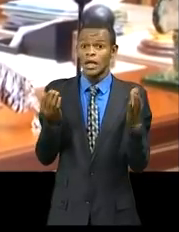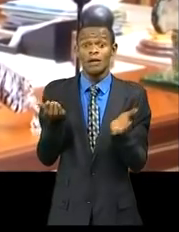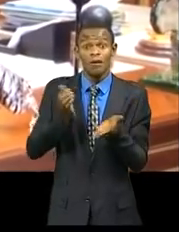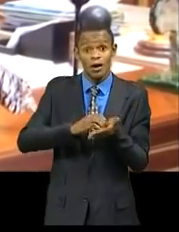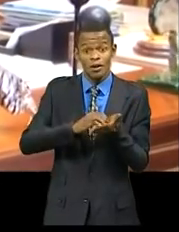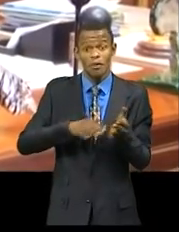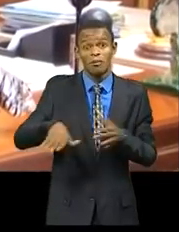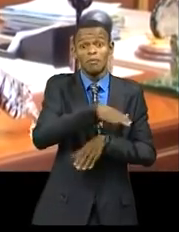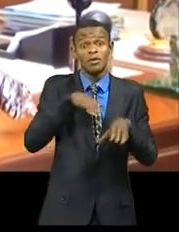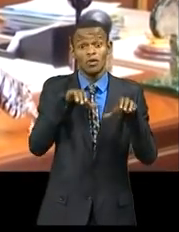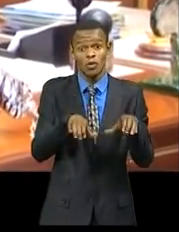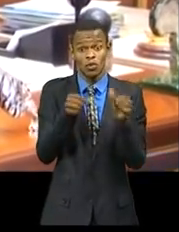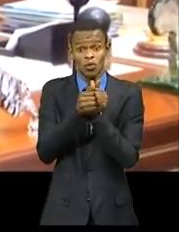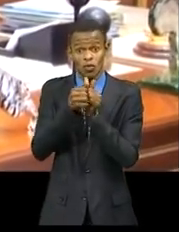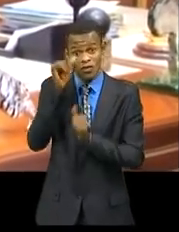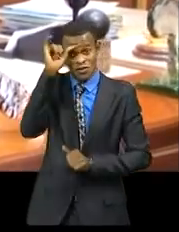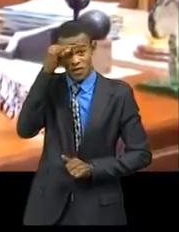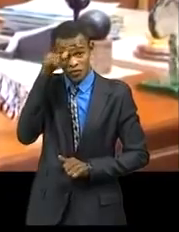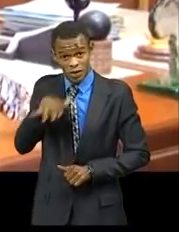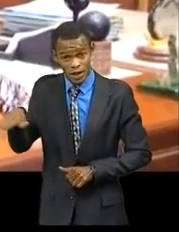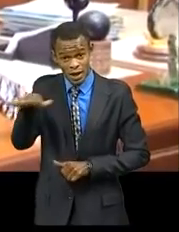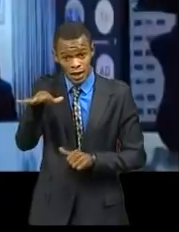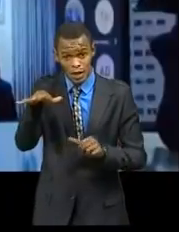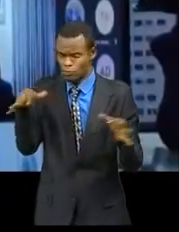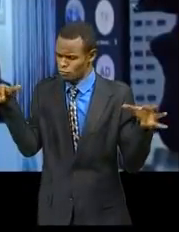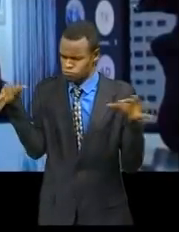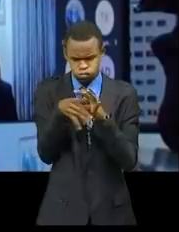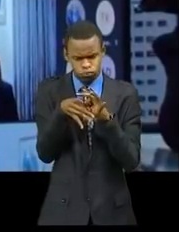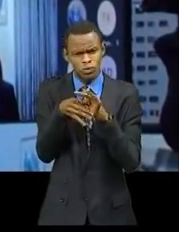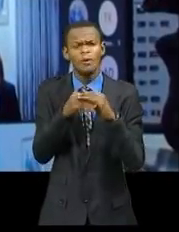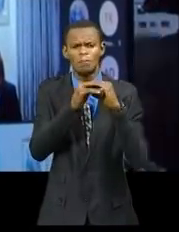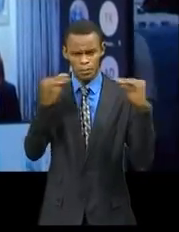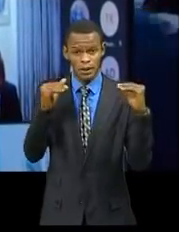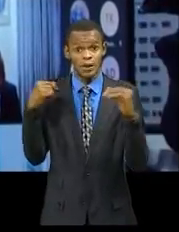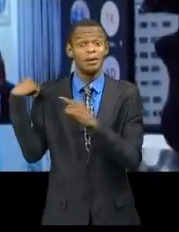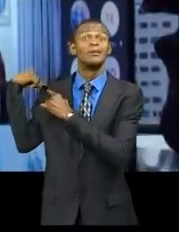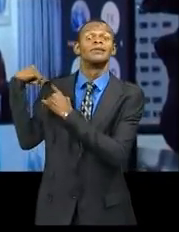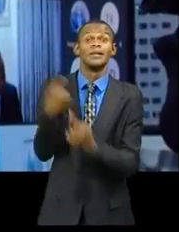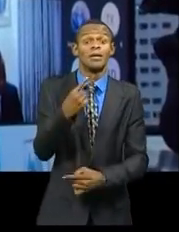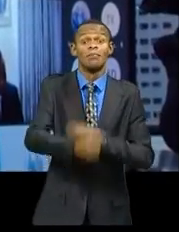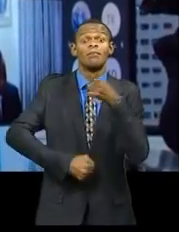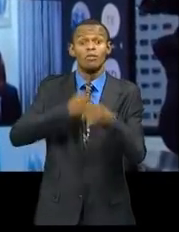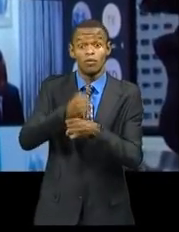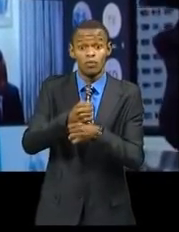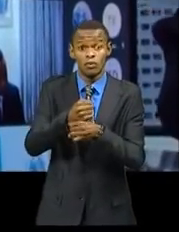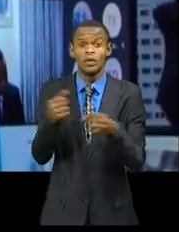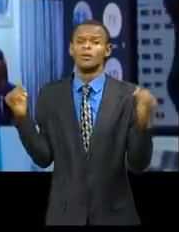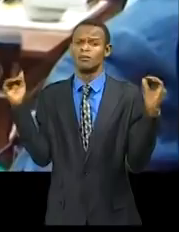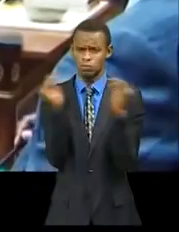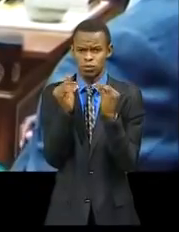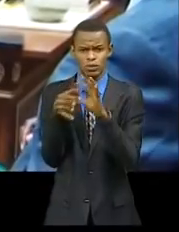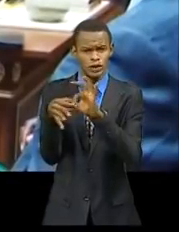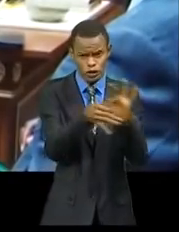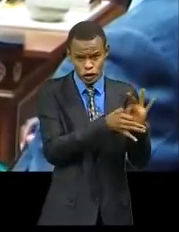amicale de longue date et les deux peuples sont appelés à surmonter cette épreuve dans la dignité en respectant les valeurs